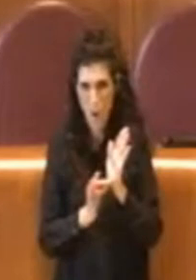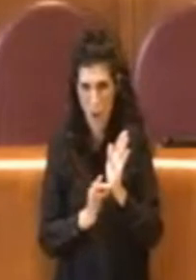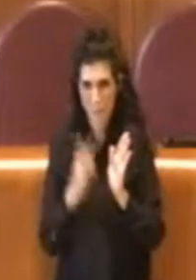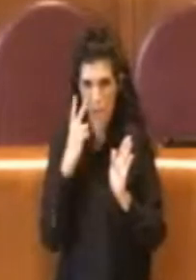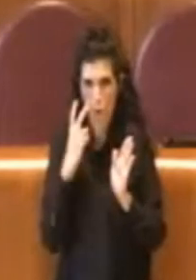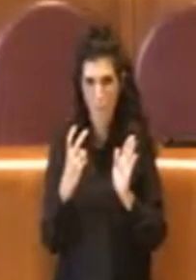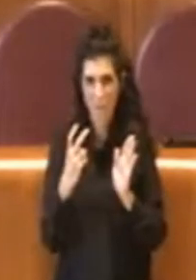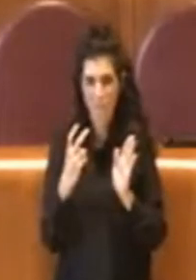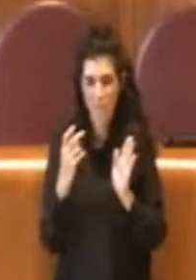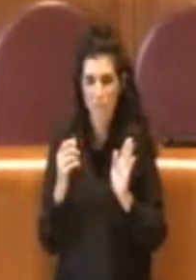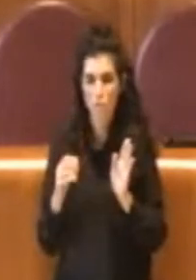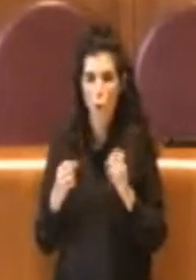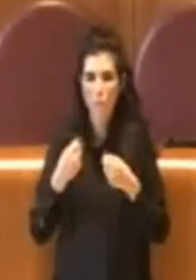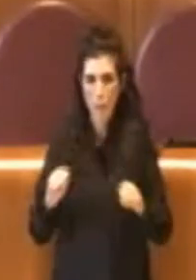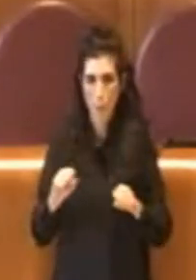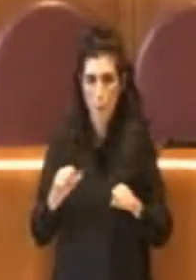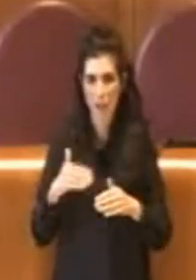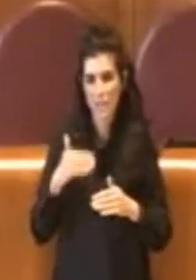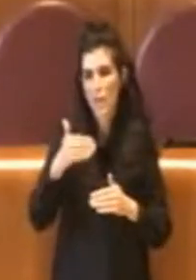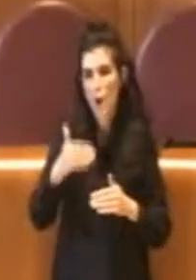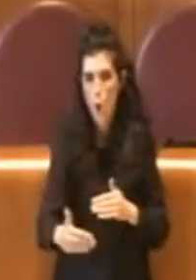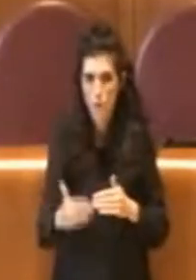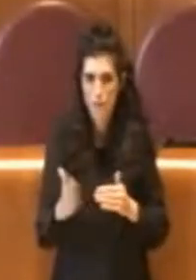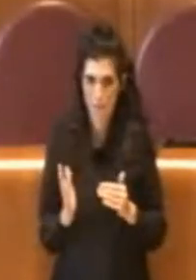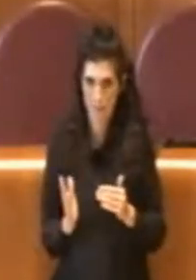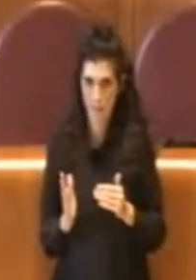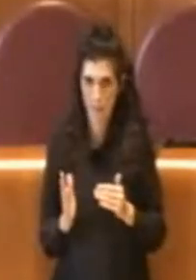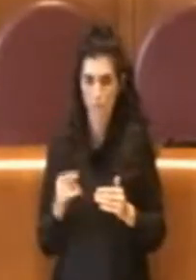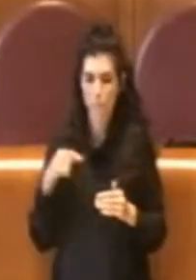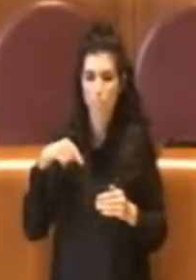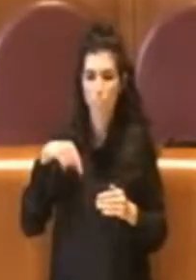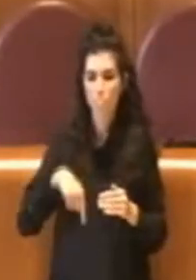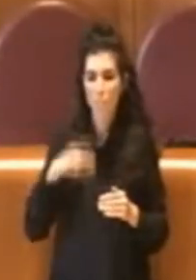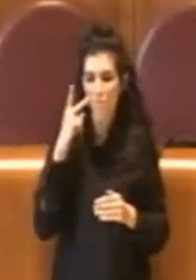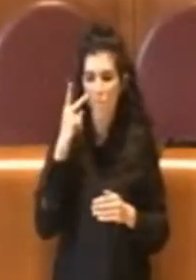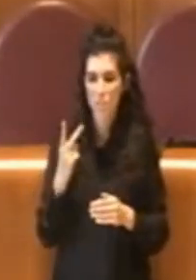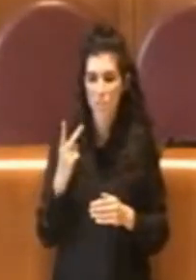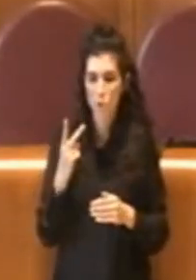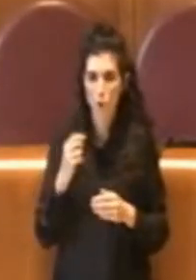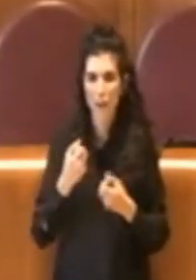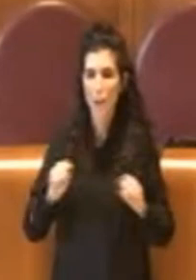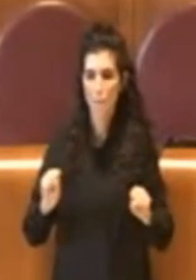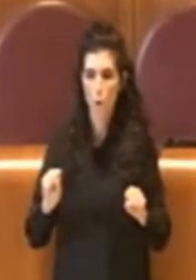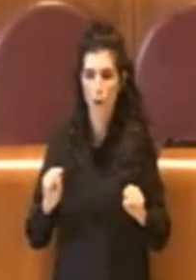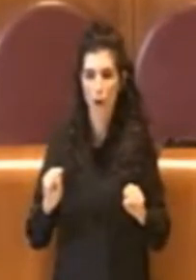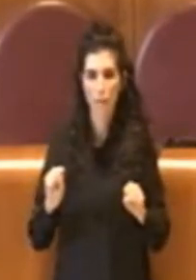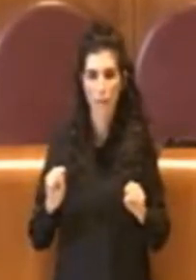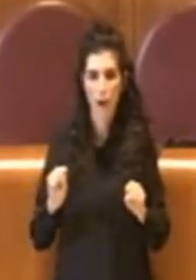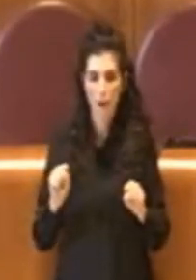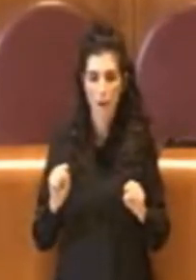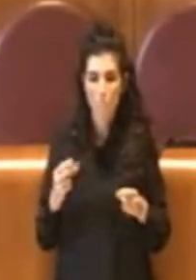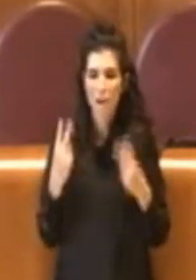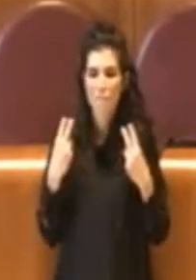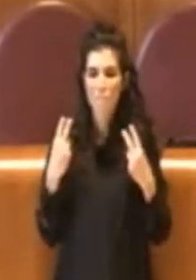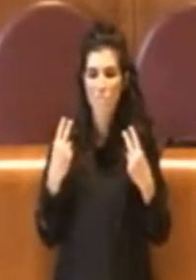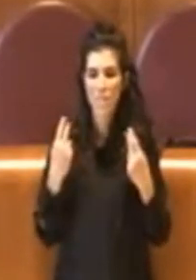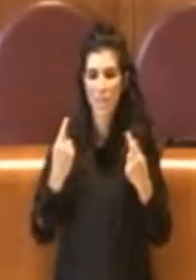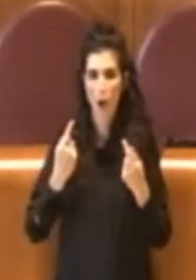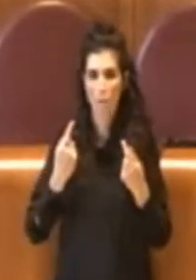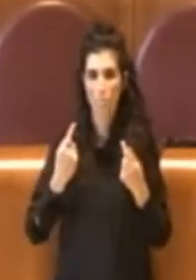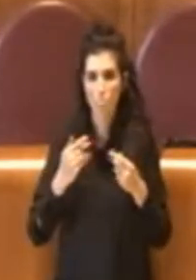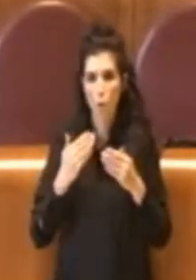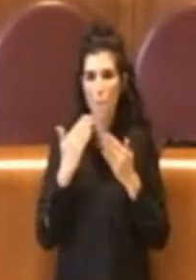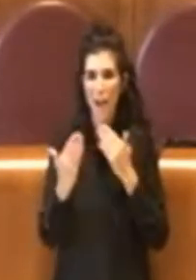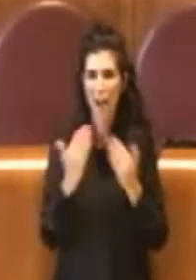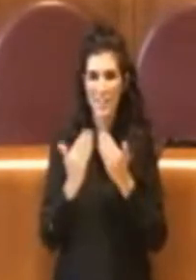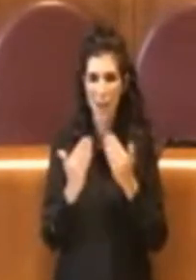di grande apertura, di visione democratica della vita assembleare non possono